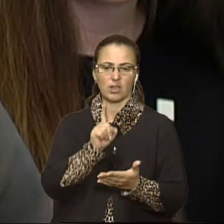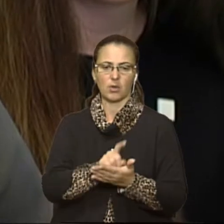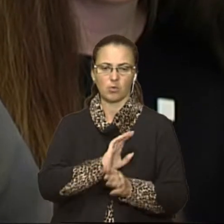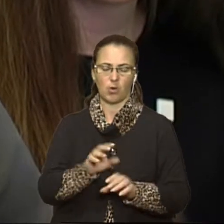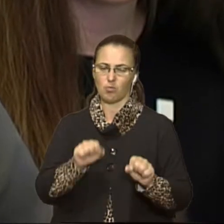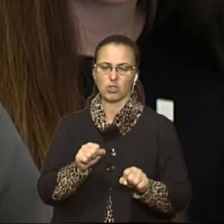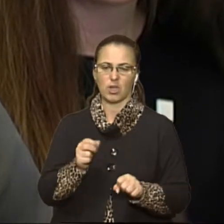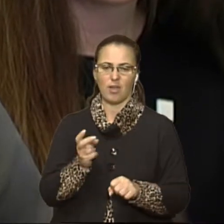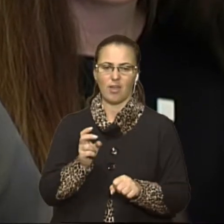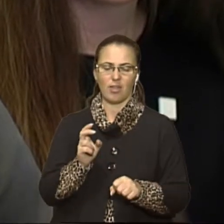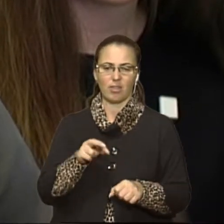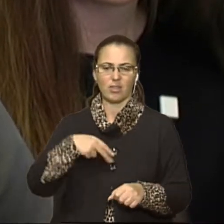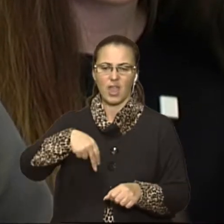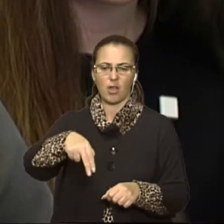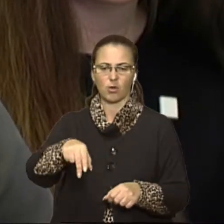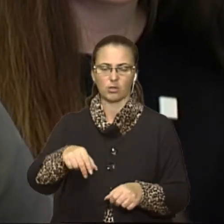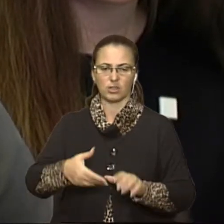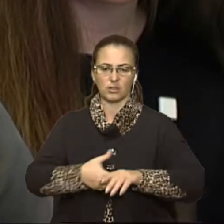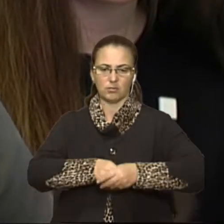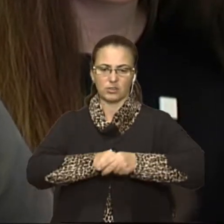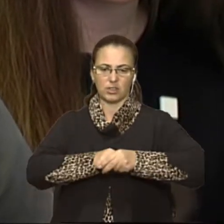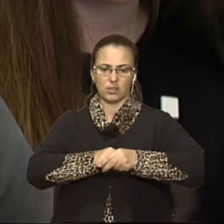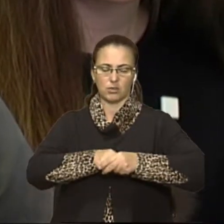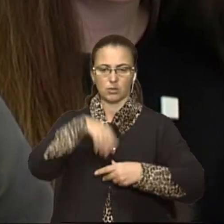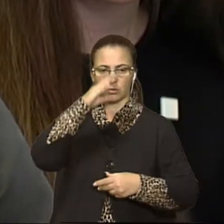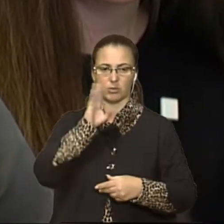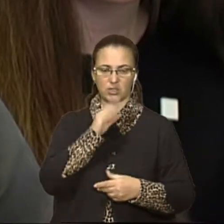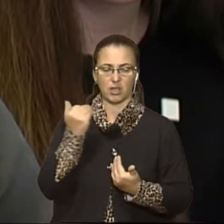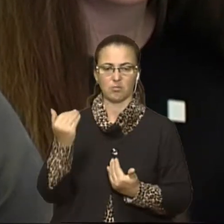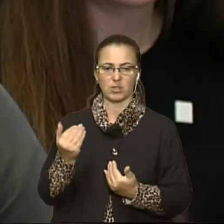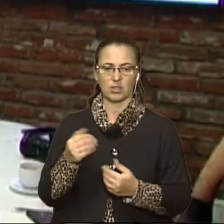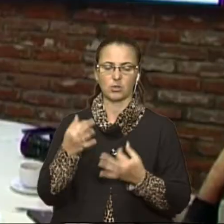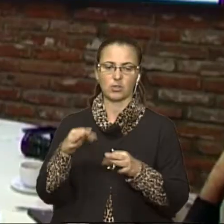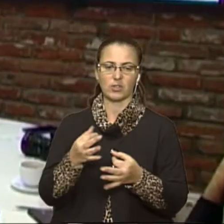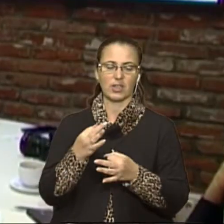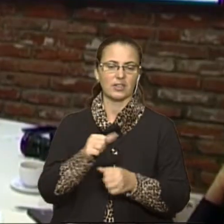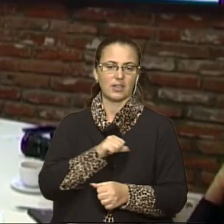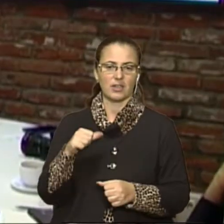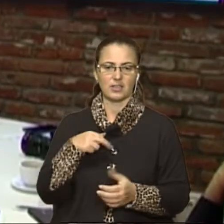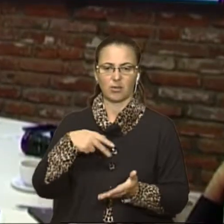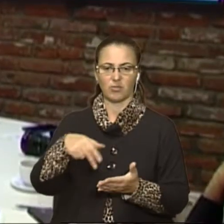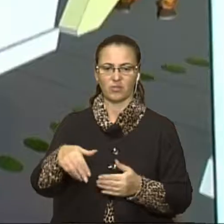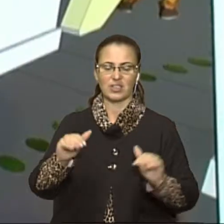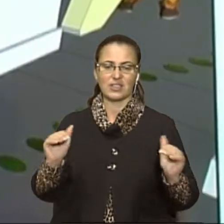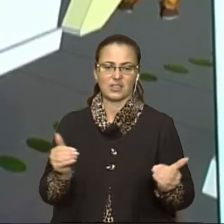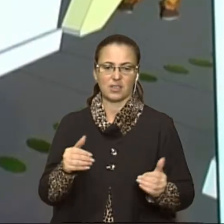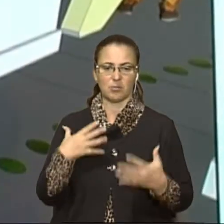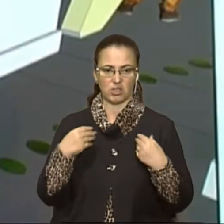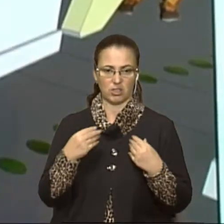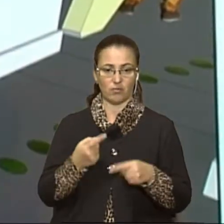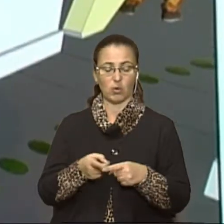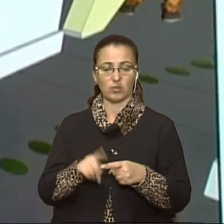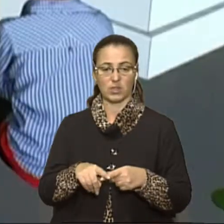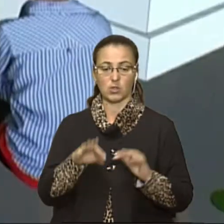може не ходити за ручку з батьками, їй дозволяється самостійно вийти за межі двору. Ми вирішили, що ми якраз на тому процесі